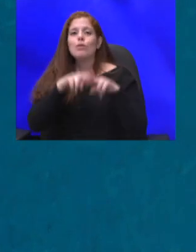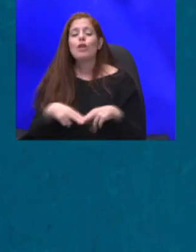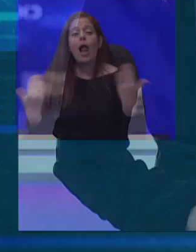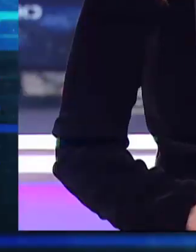ערב טוב מיכל תודה רבה